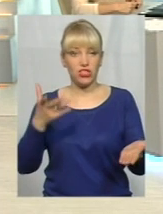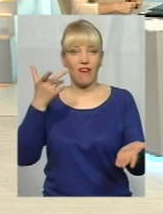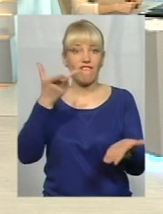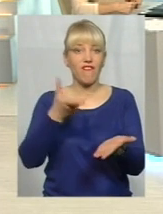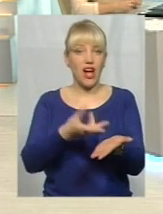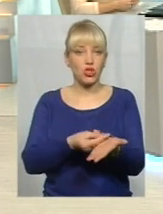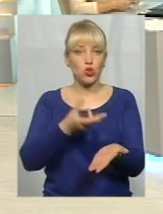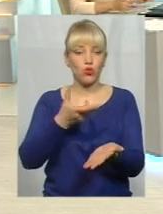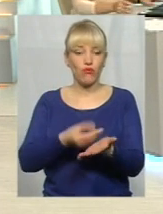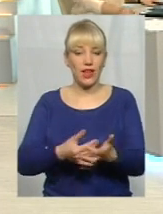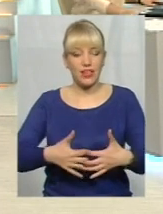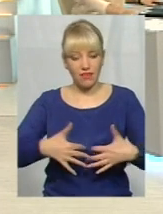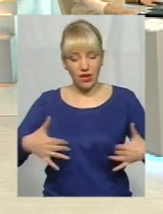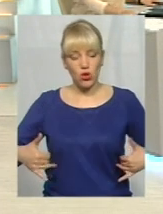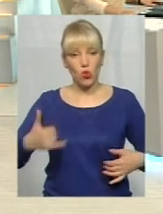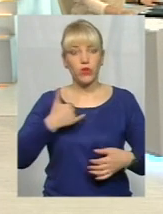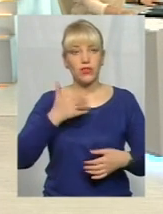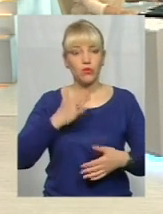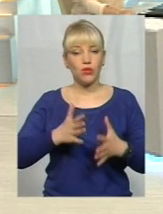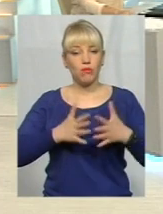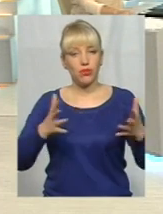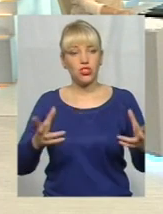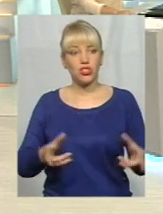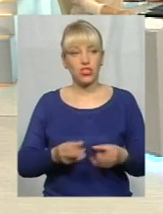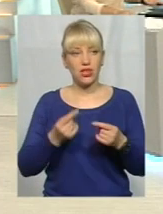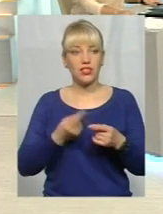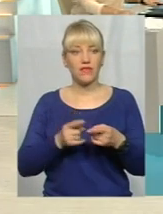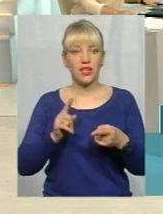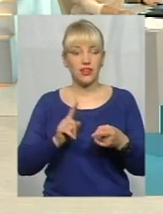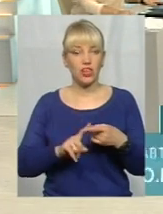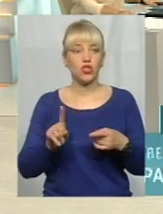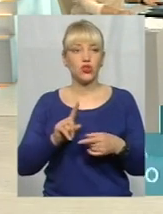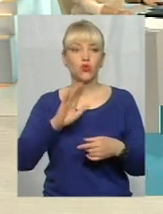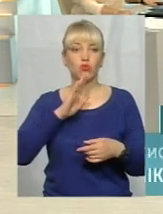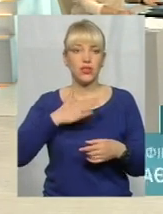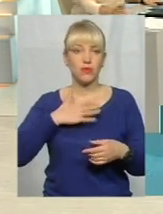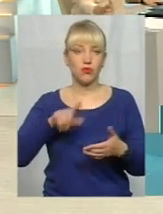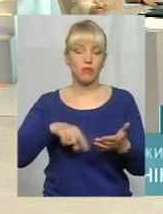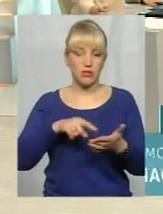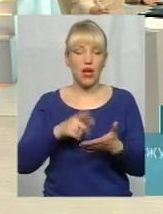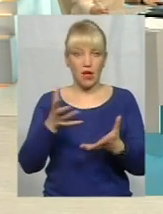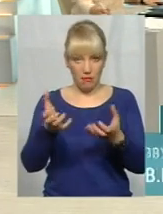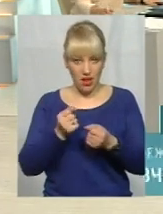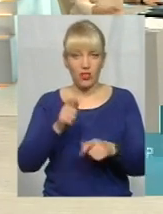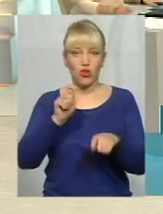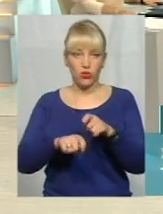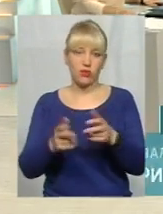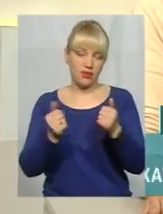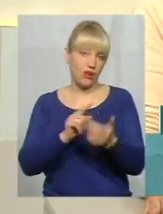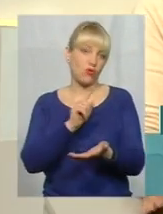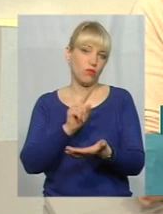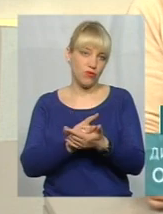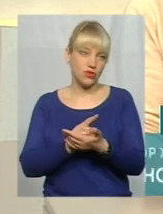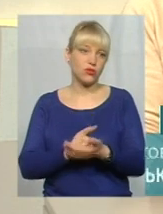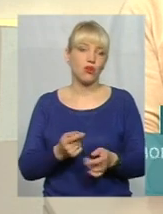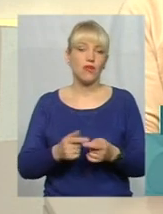нас буде більше шансів на те, що місто буде здорове. Берете це під свій контроль? Обов'язково. Дякую, пане